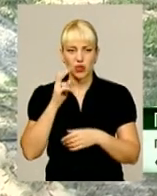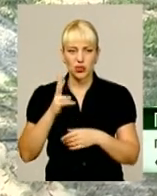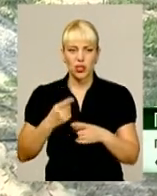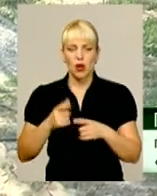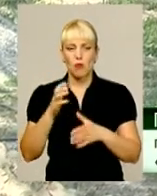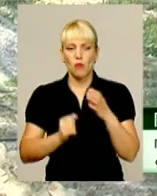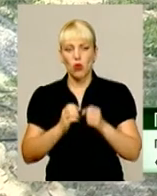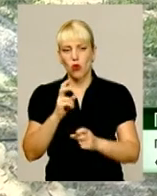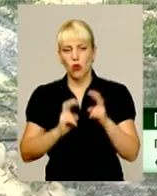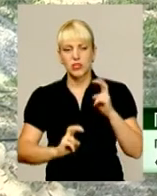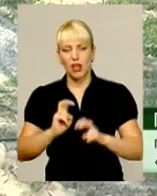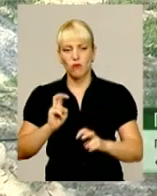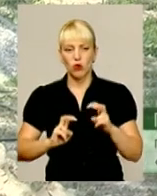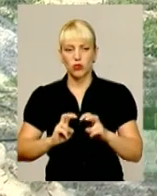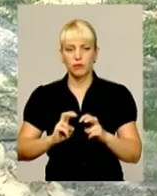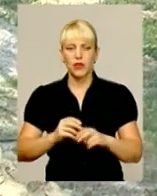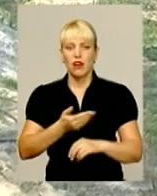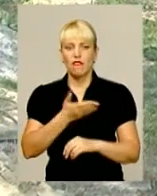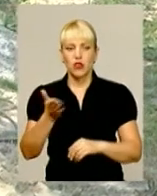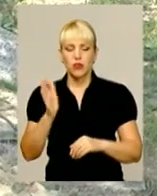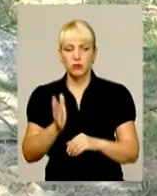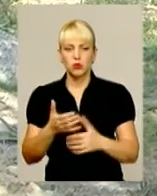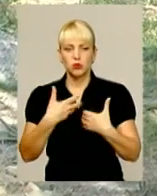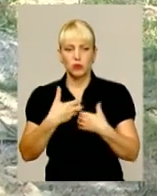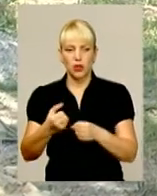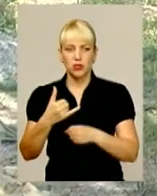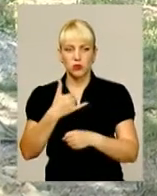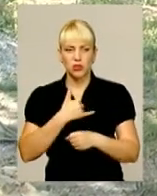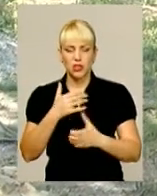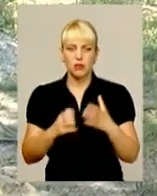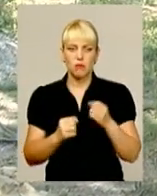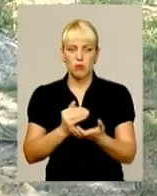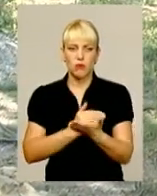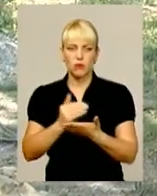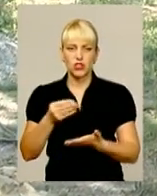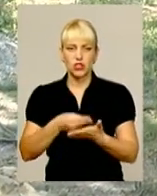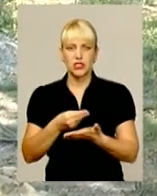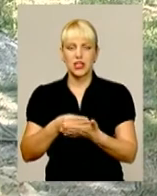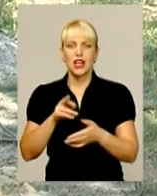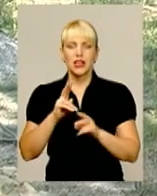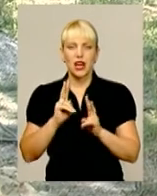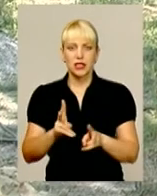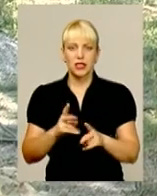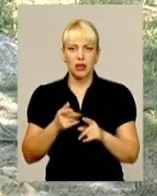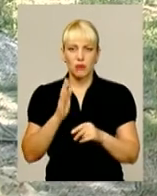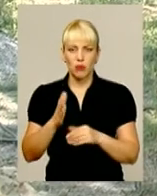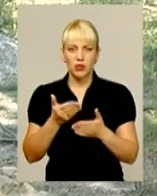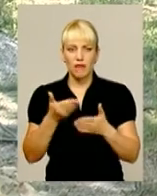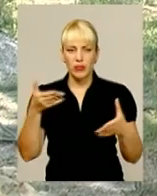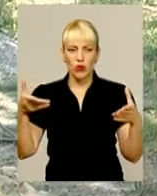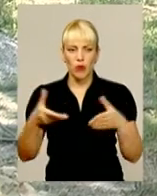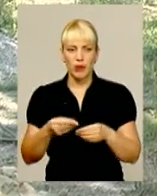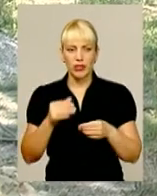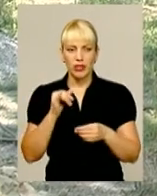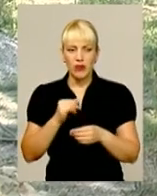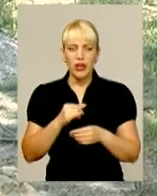молокозаводом. Вони будуть нас брати молоко по вищій ціні, так як воно буде йти від кооперативу